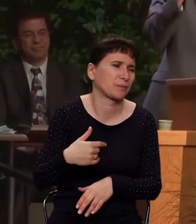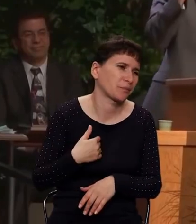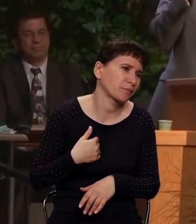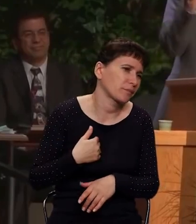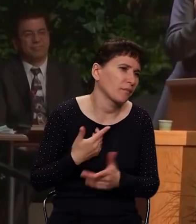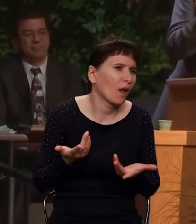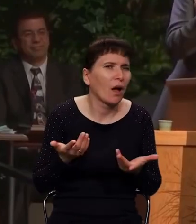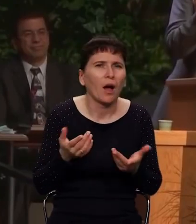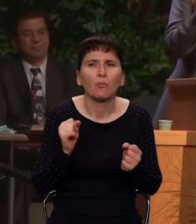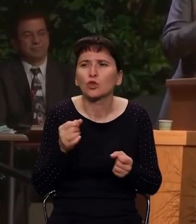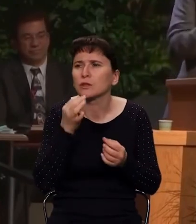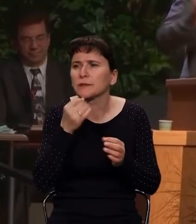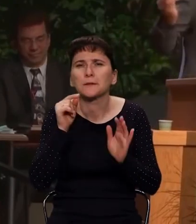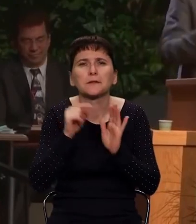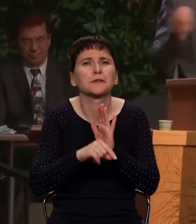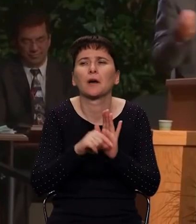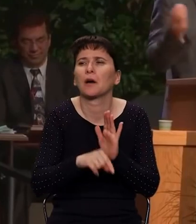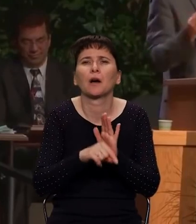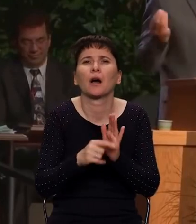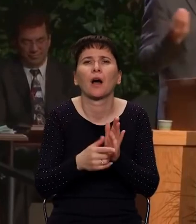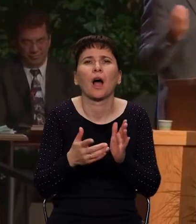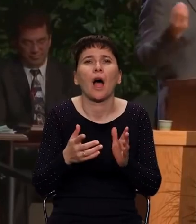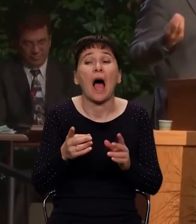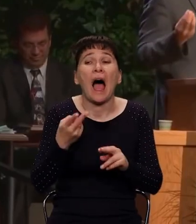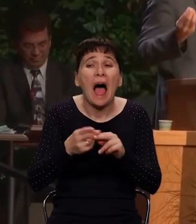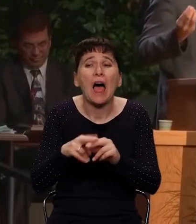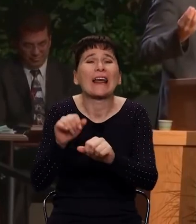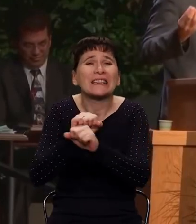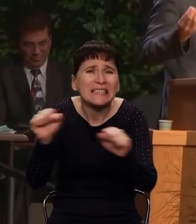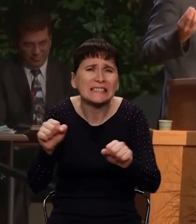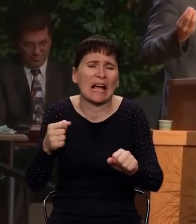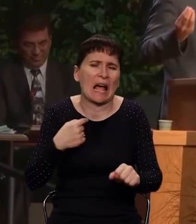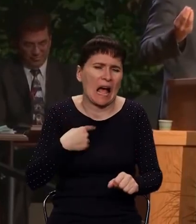допущение того, что не должно быть разрешено.